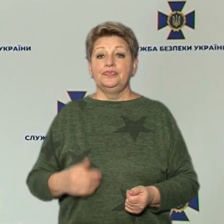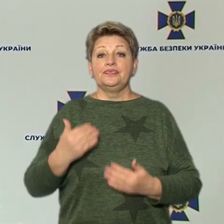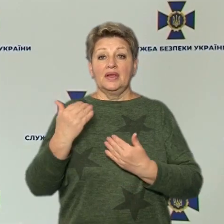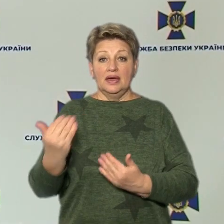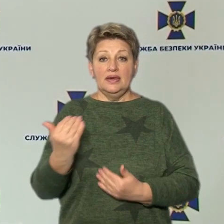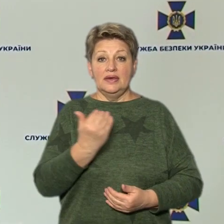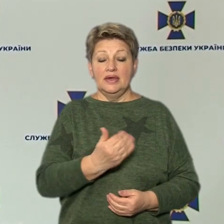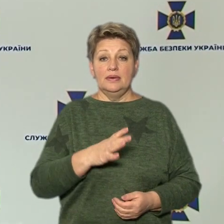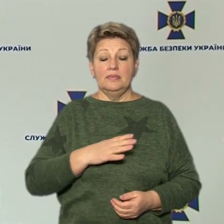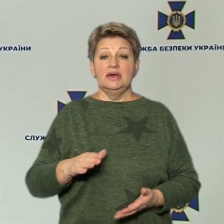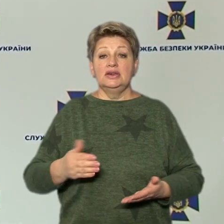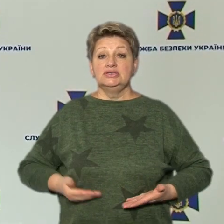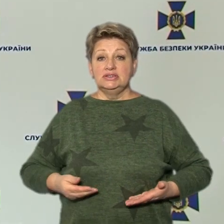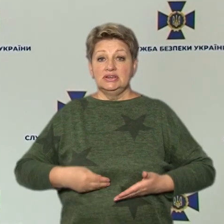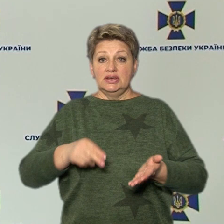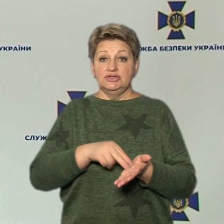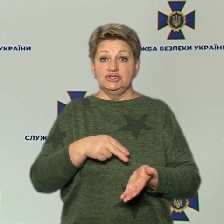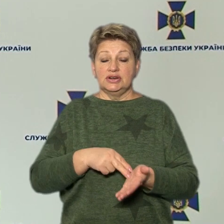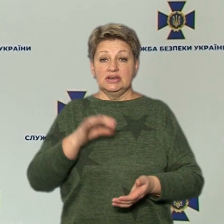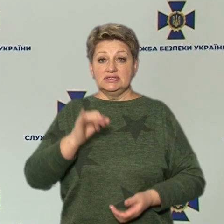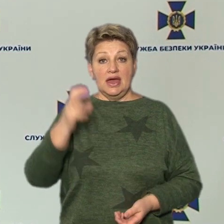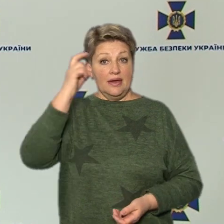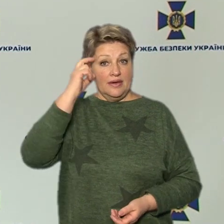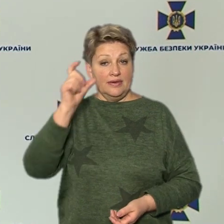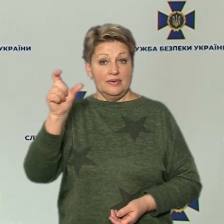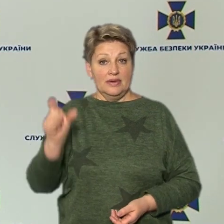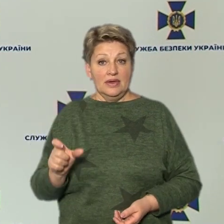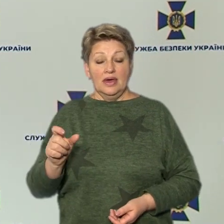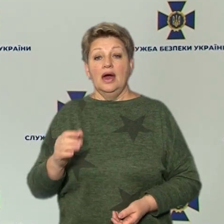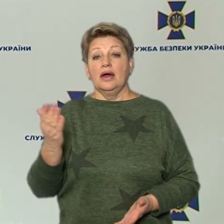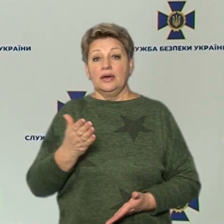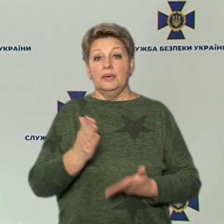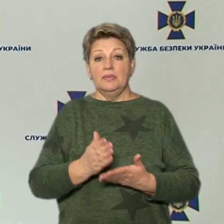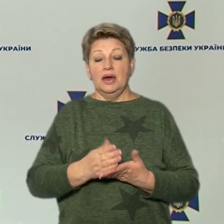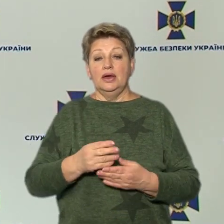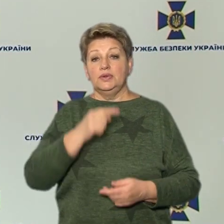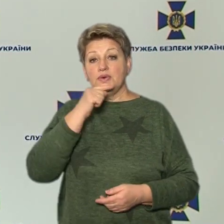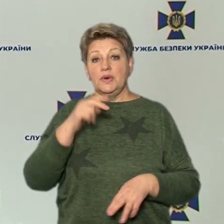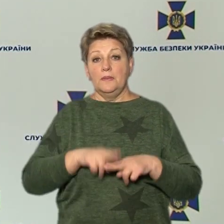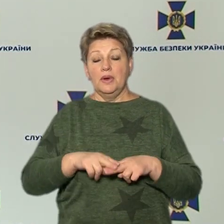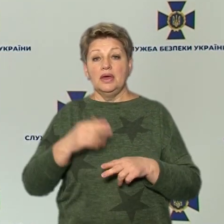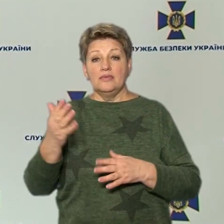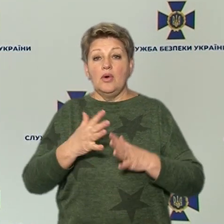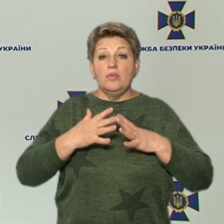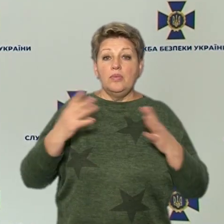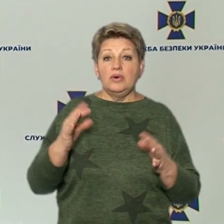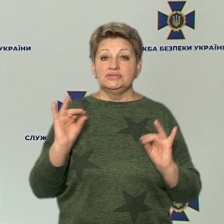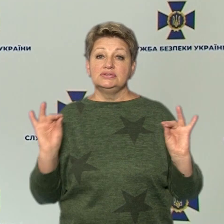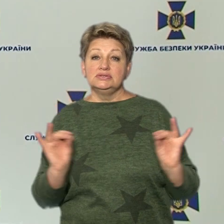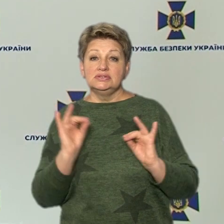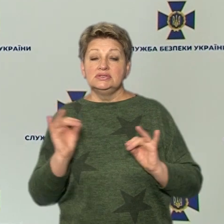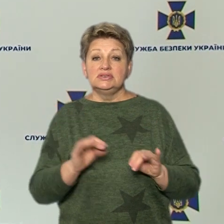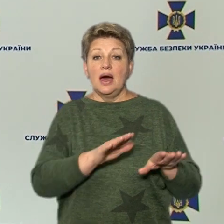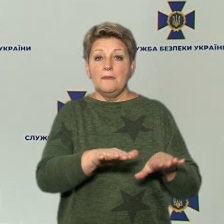виявились мешканка Черкас та киянин, який має російський паспорт. Його найбільше цікавили координати базування сил